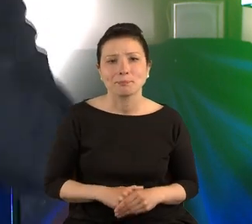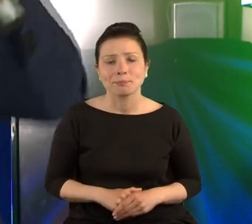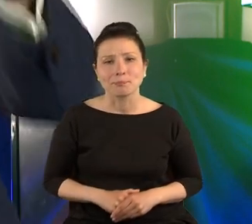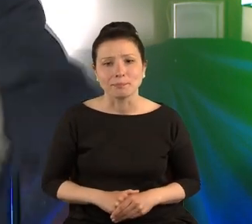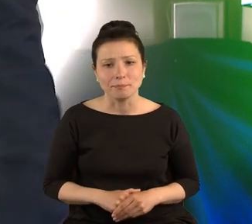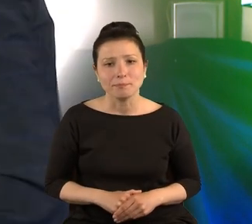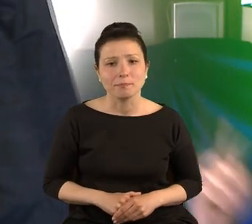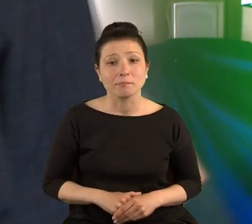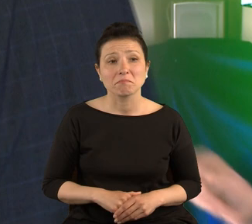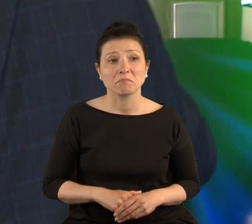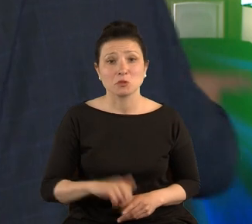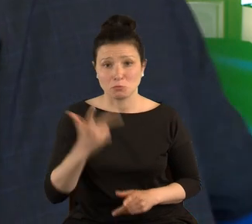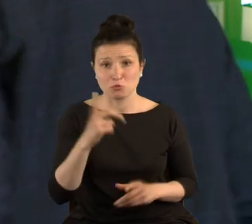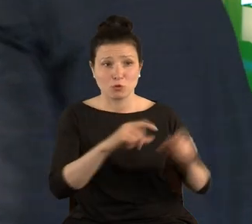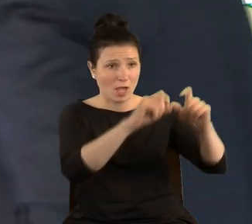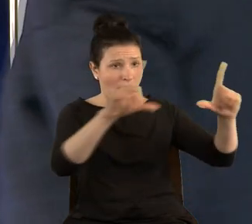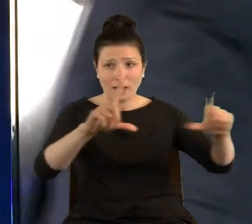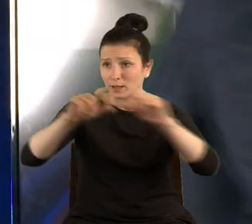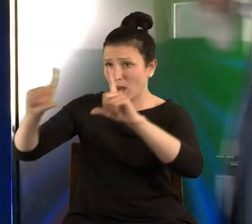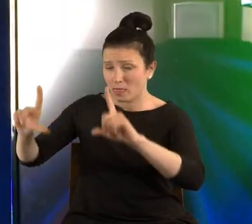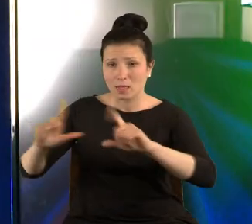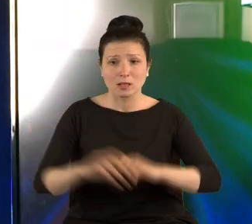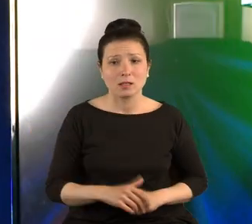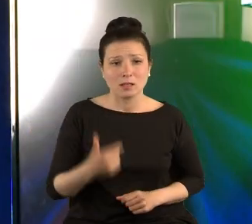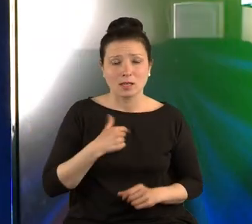Mamy trzy telewizory. ja się